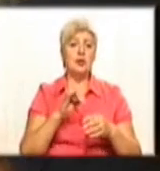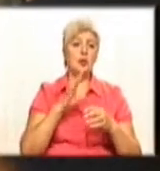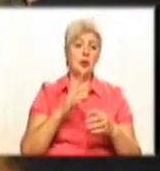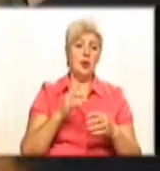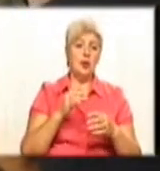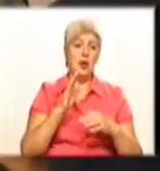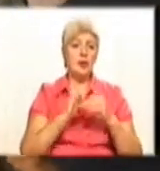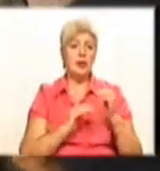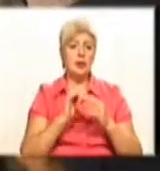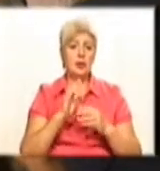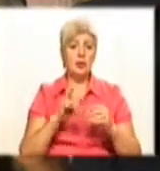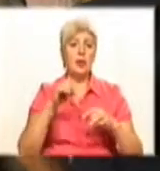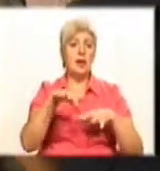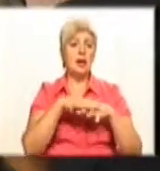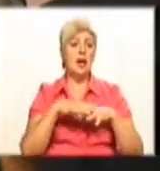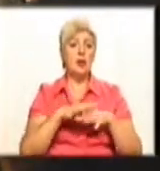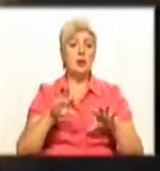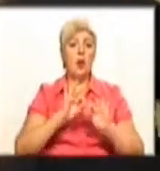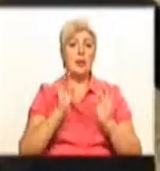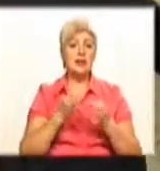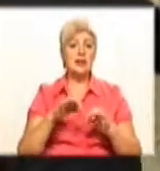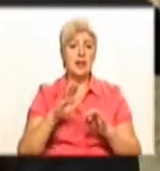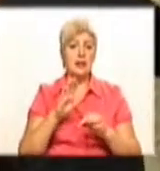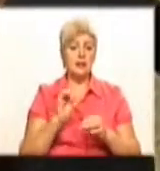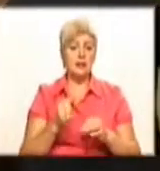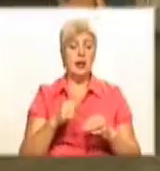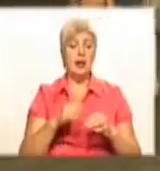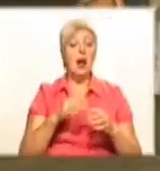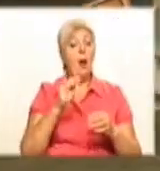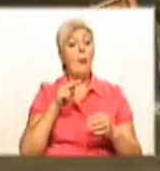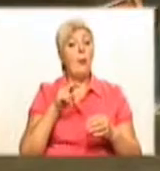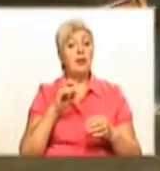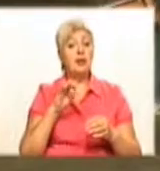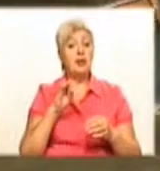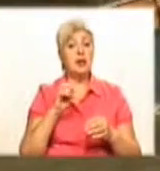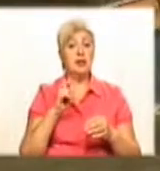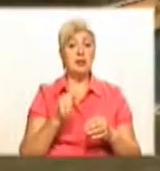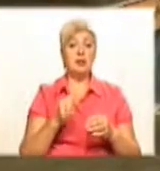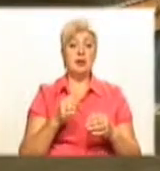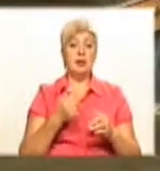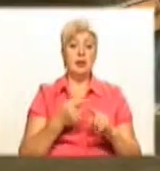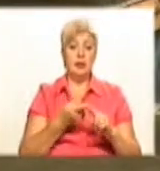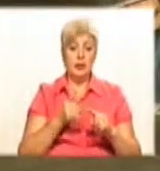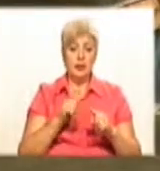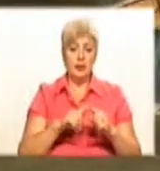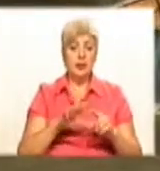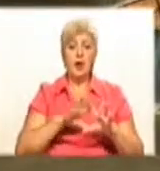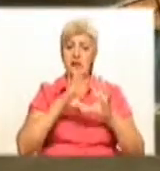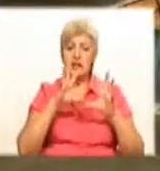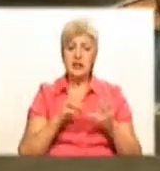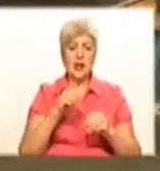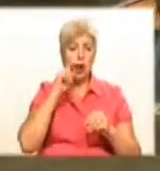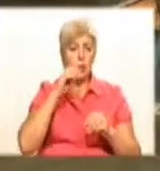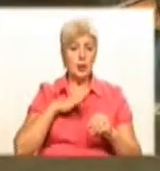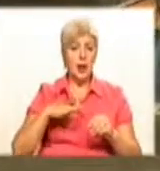декоративно-прикладного і народного мистецтва. Ну, зокрема, Петриківка. Статус всеукраїнської виставки –